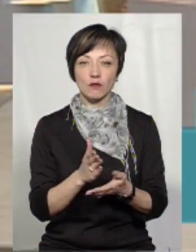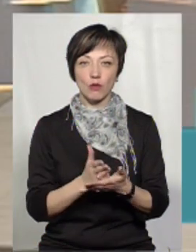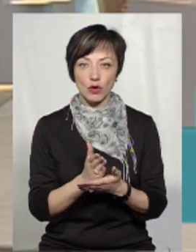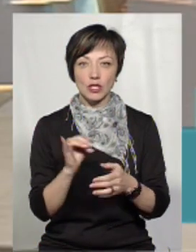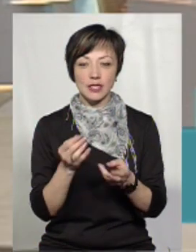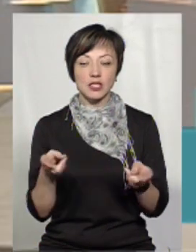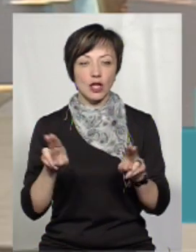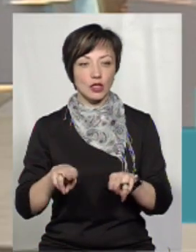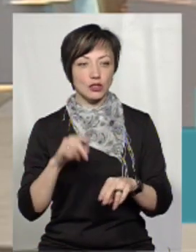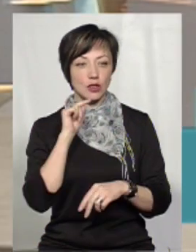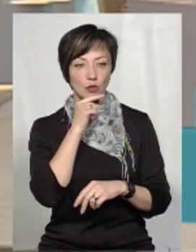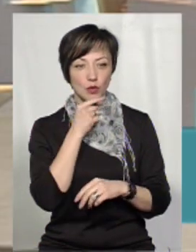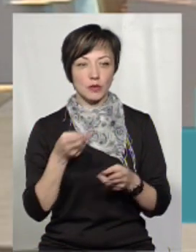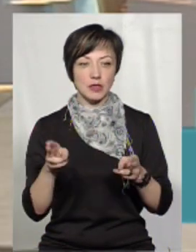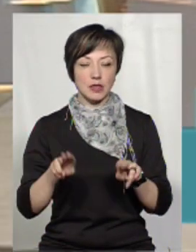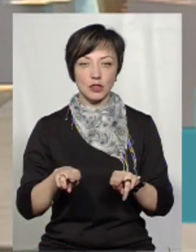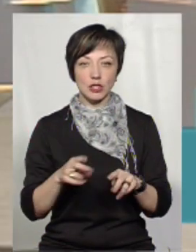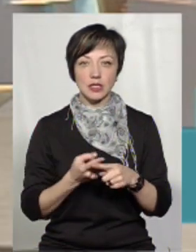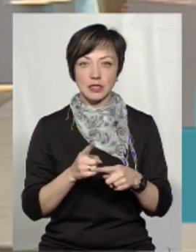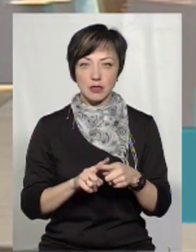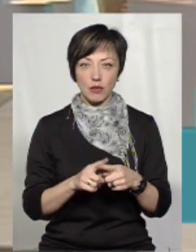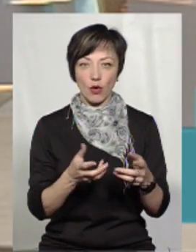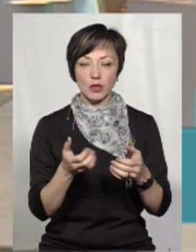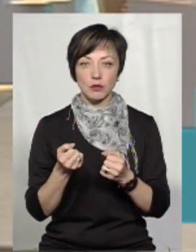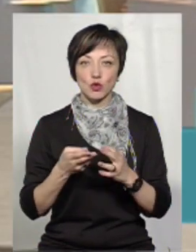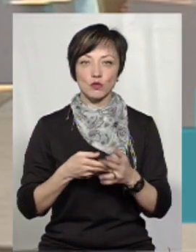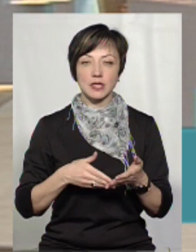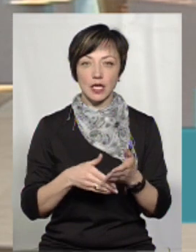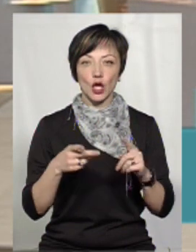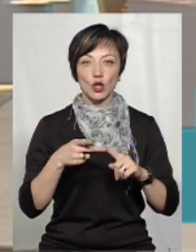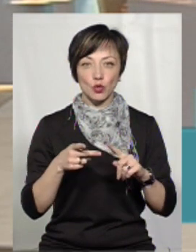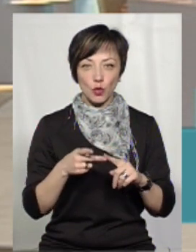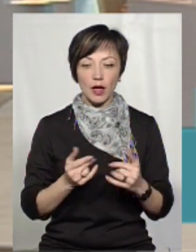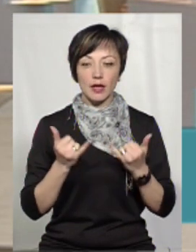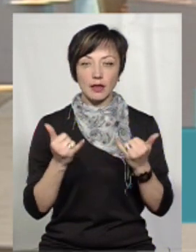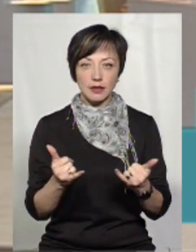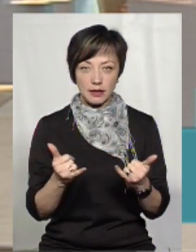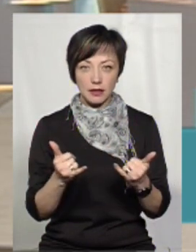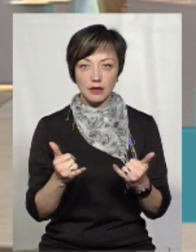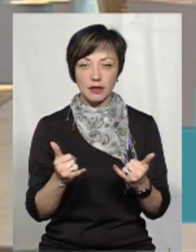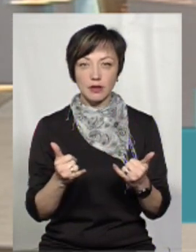І те, що залишиться економія, залишиться цим отримувачем субсидії. І друга – це для тих